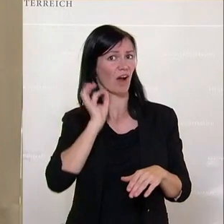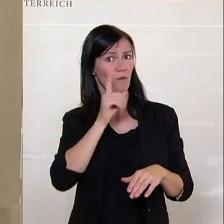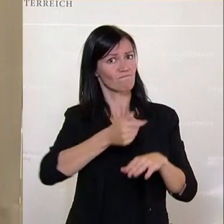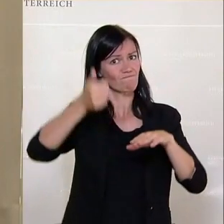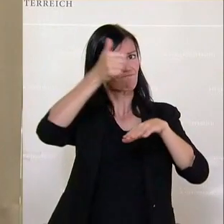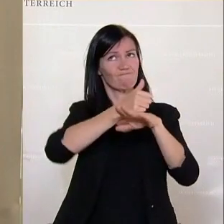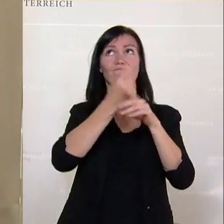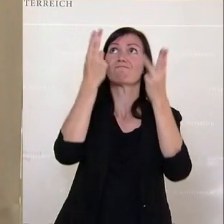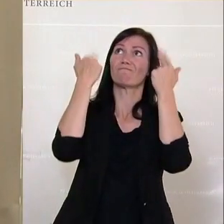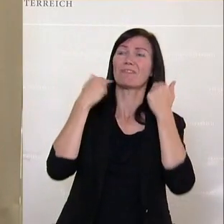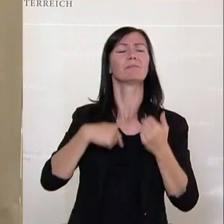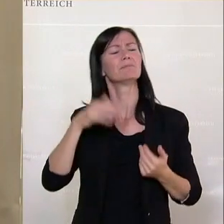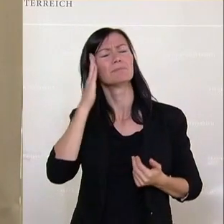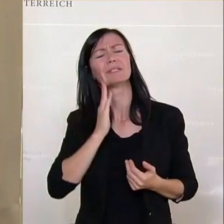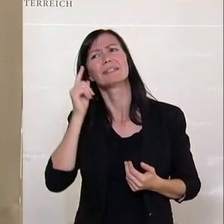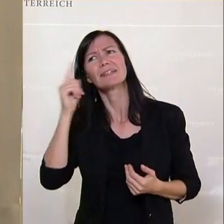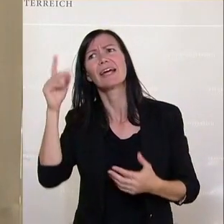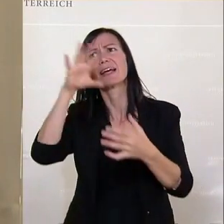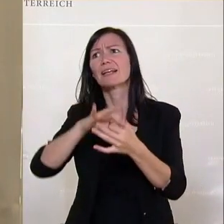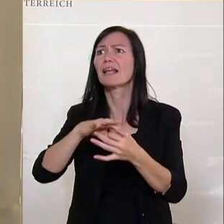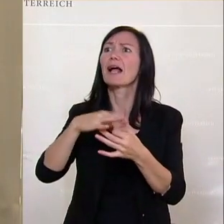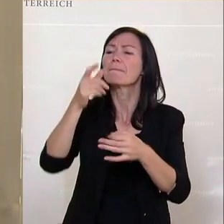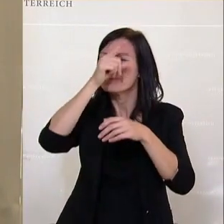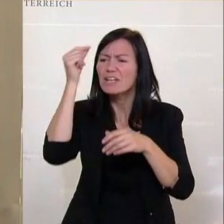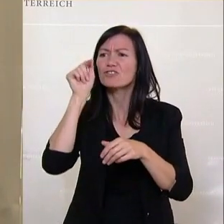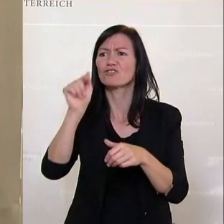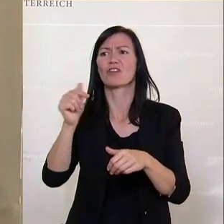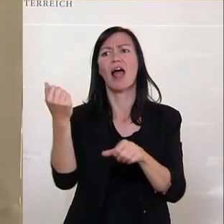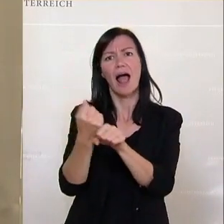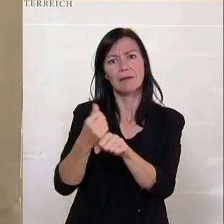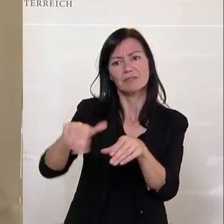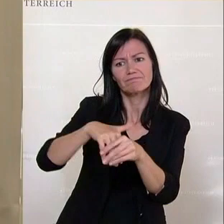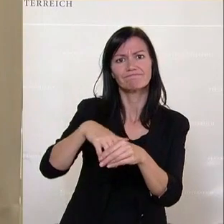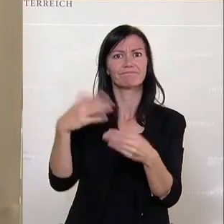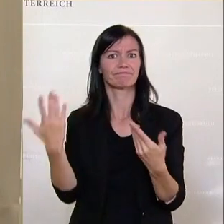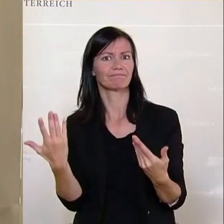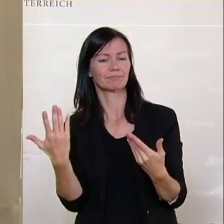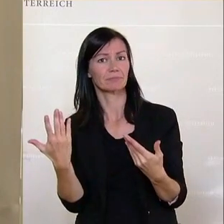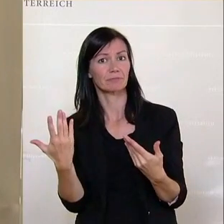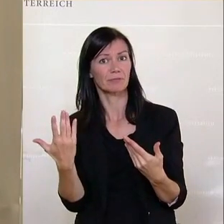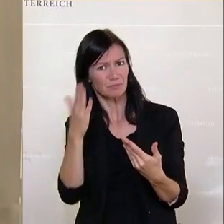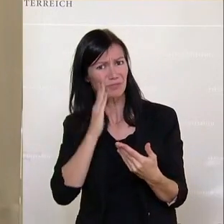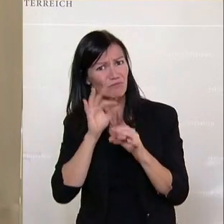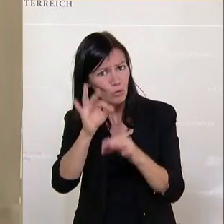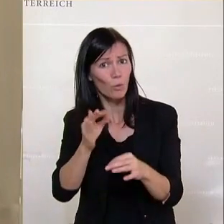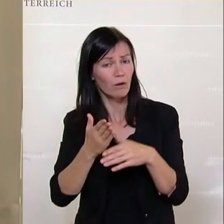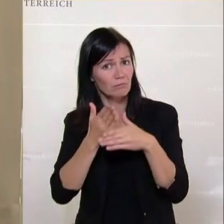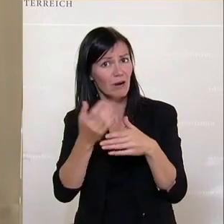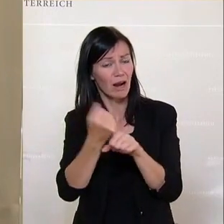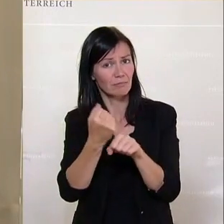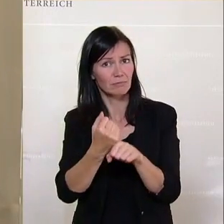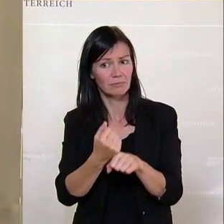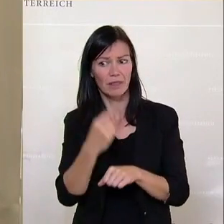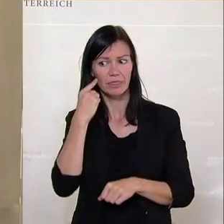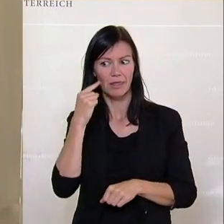an die Menschen, an die Arbeitnehmer, an die Angestellten. Seid wieder für die da. Und bei den Neos habe ich heute interessanterweise schon die ersten